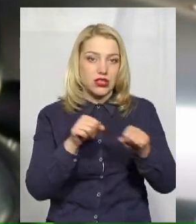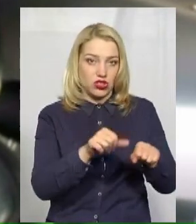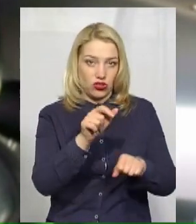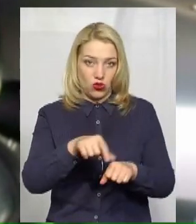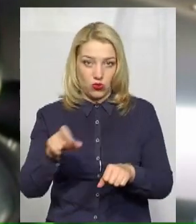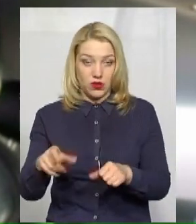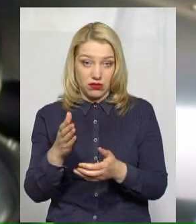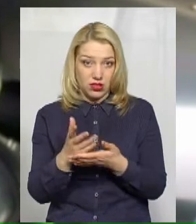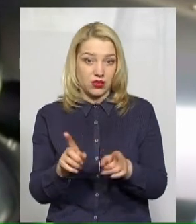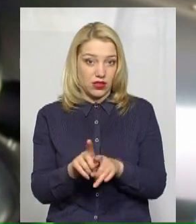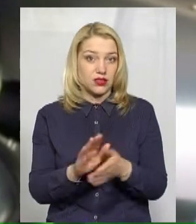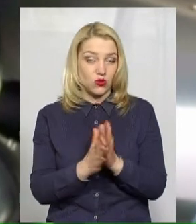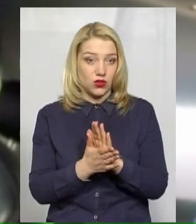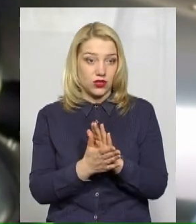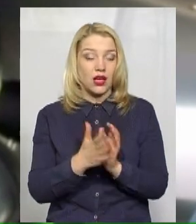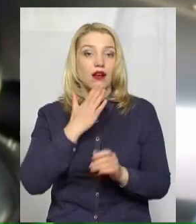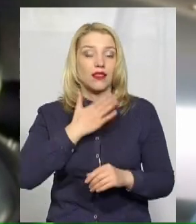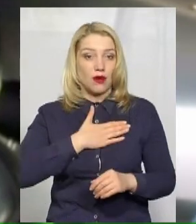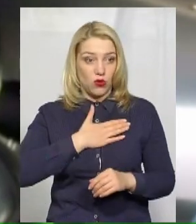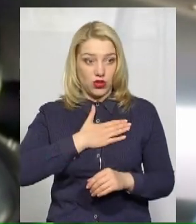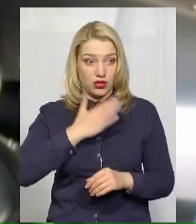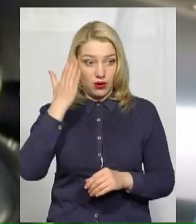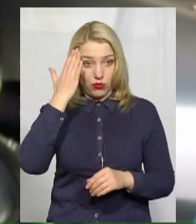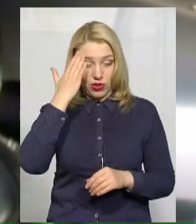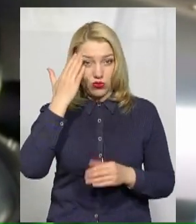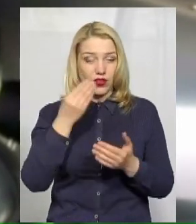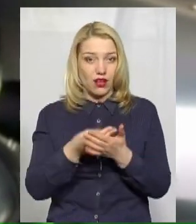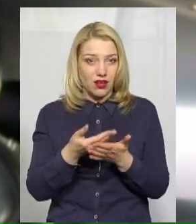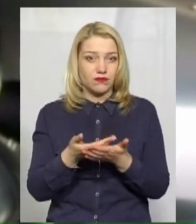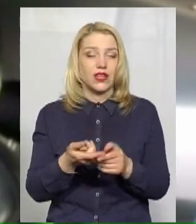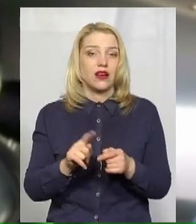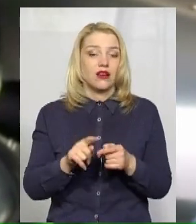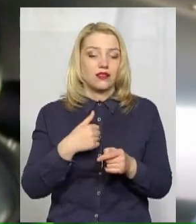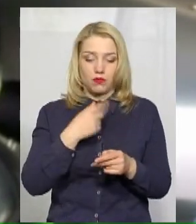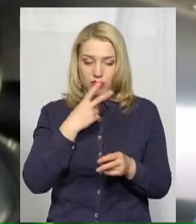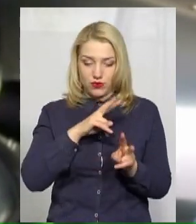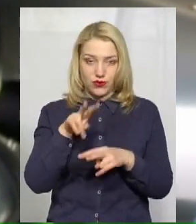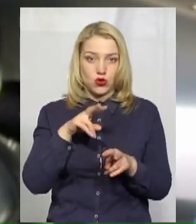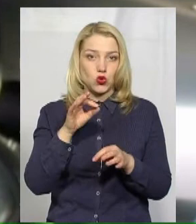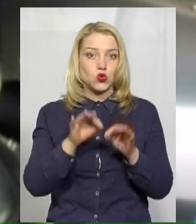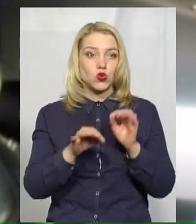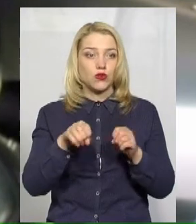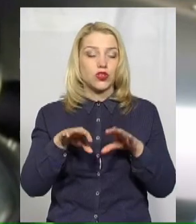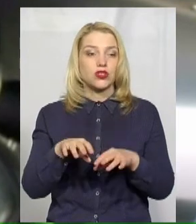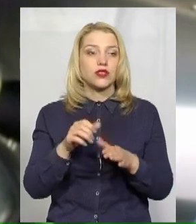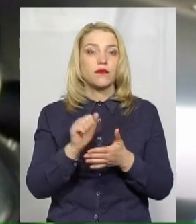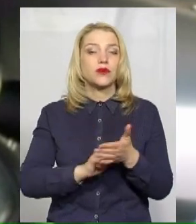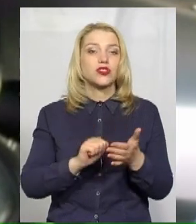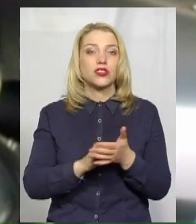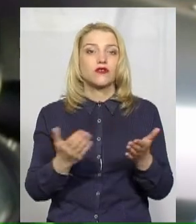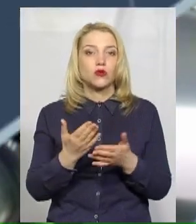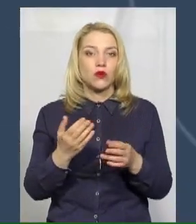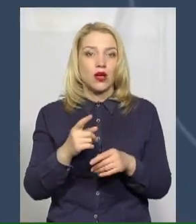ситуація. І на моє переконання, так як я подивився судові рішення, що це в основному через те, що працівники